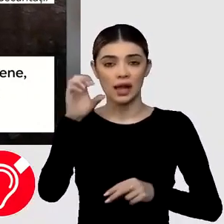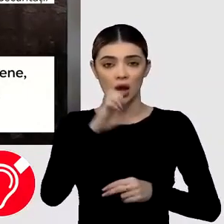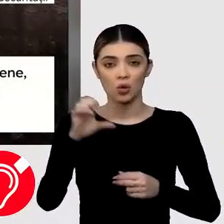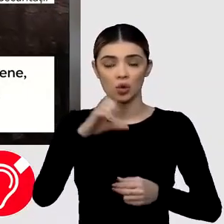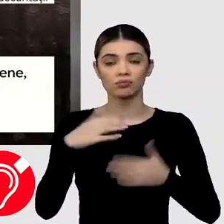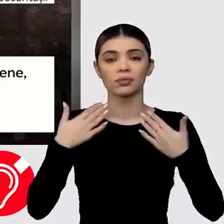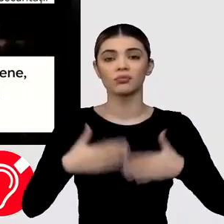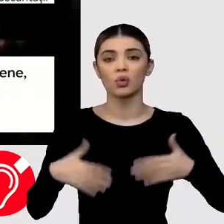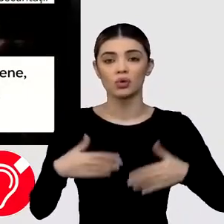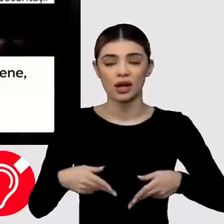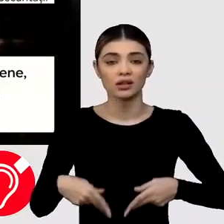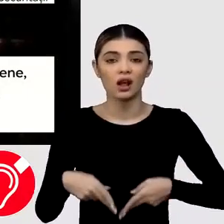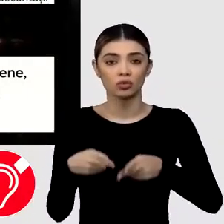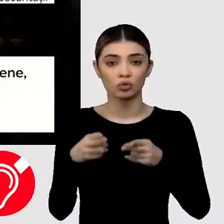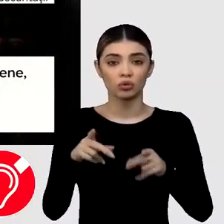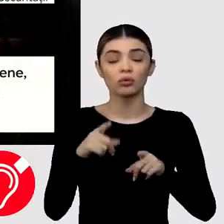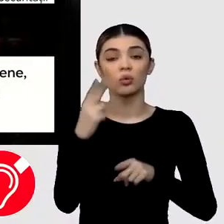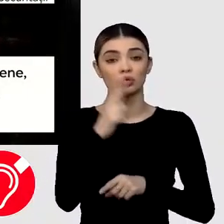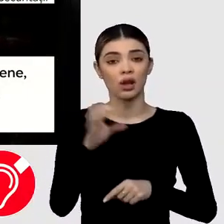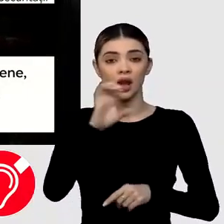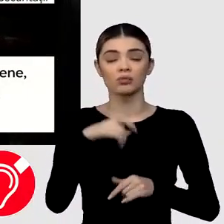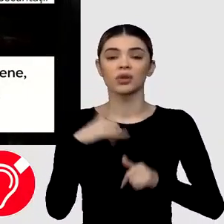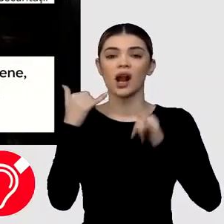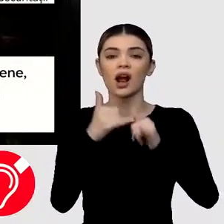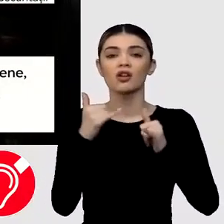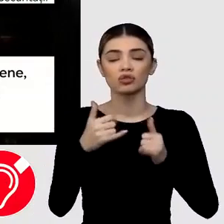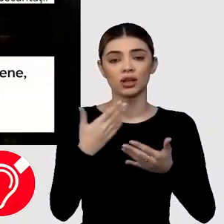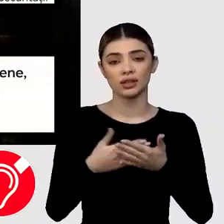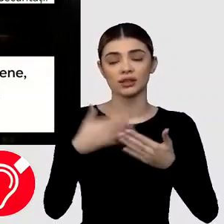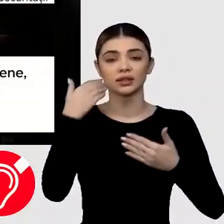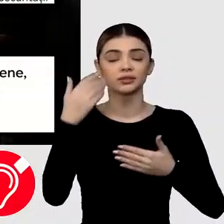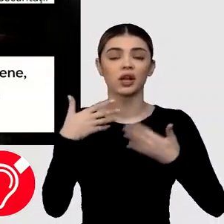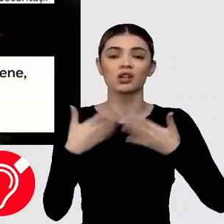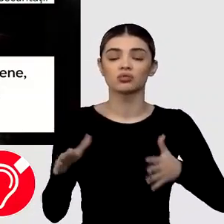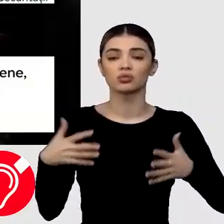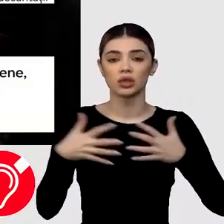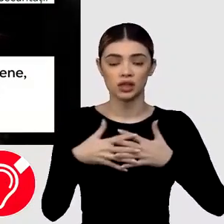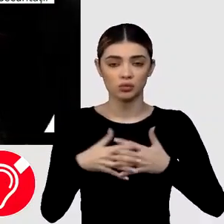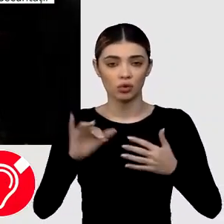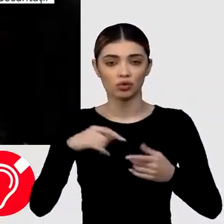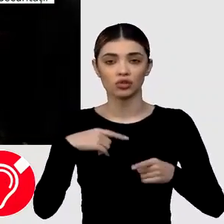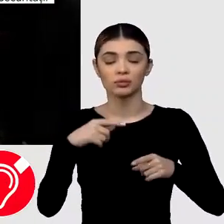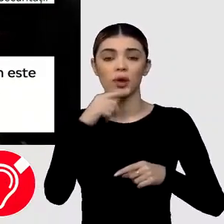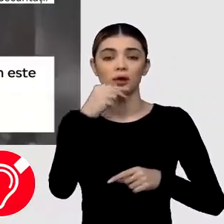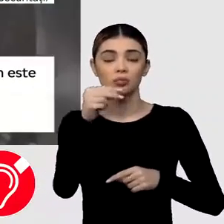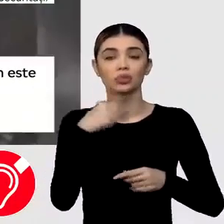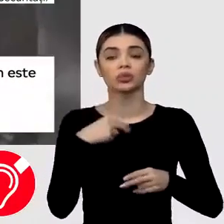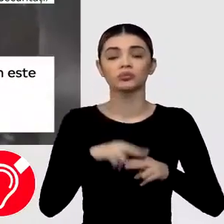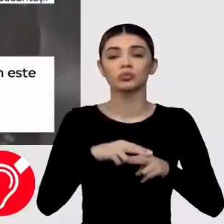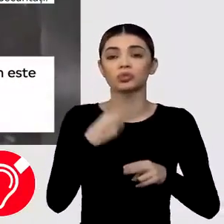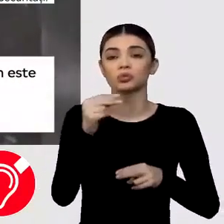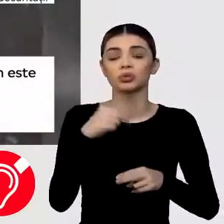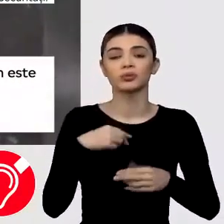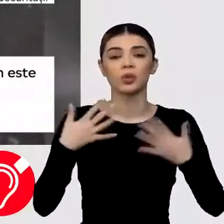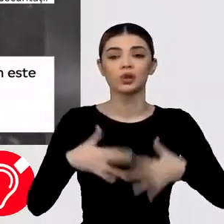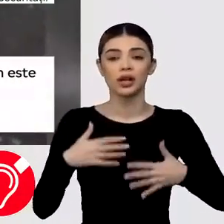Ucrainei, solidaritatea Unii Europene cu Ucraina, răspunsul Unii Europene la invadarea Ucrainei de către